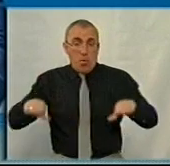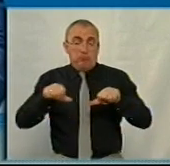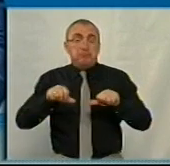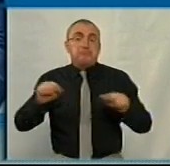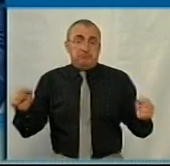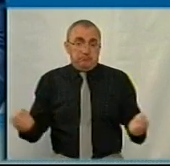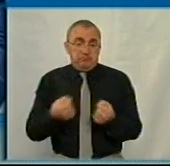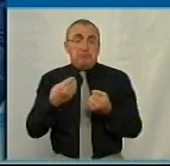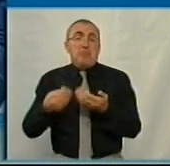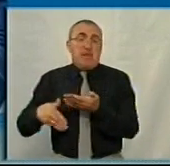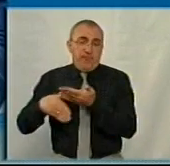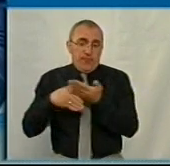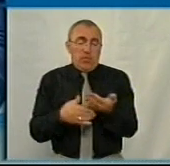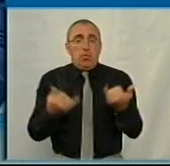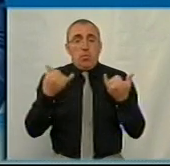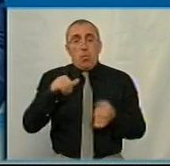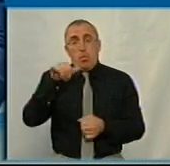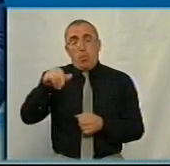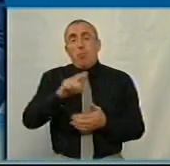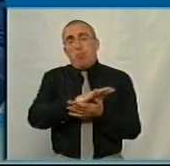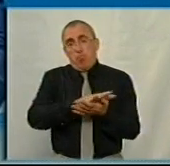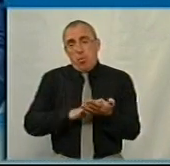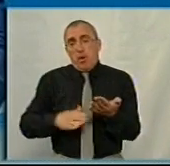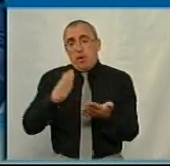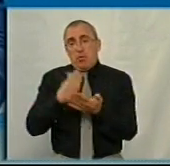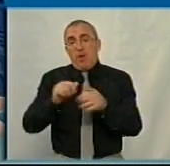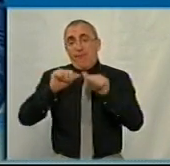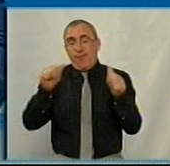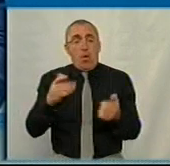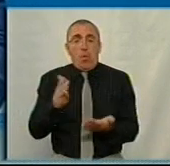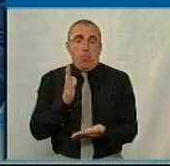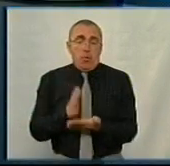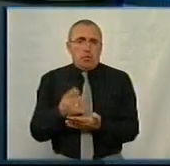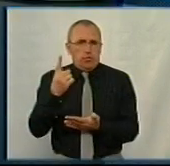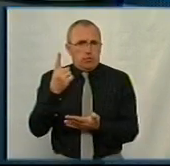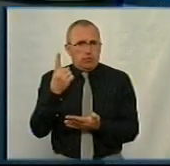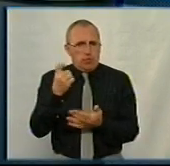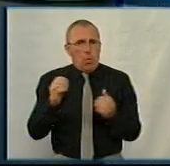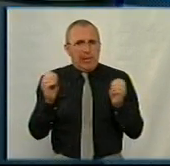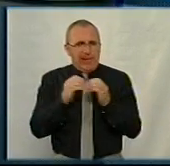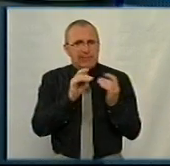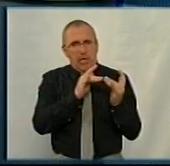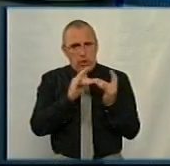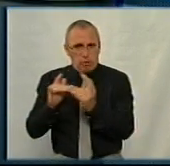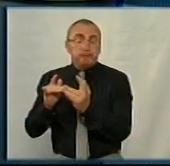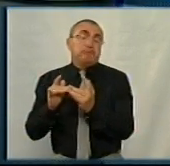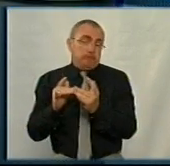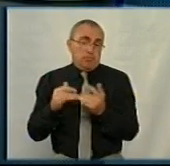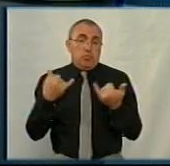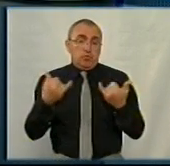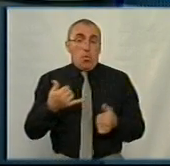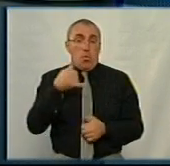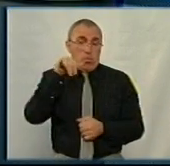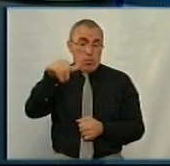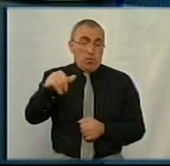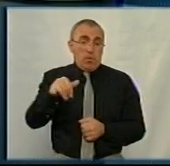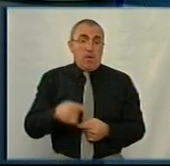отримали фінансування, на сьогодні вони продовжують існувати в тому вигляді, якому є. На 110 ліжок і так далі. Саме так, да. І сьогодні вони,